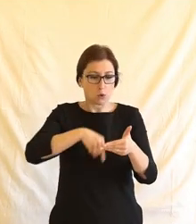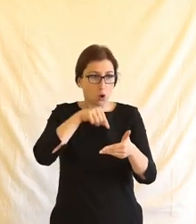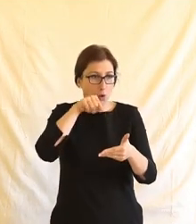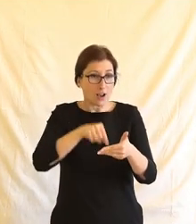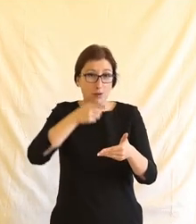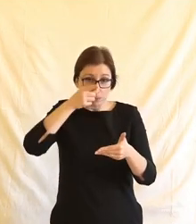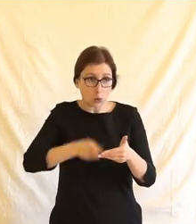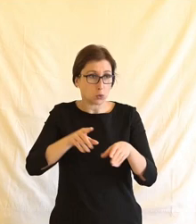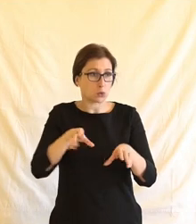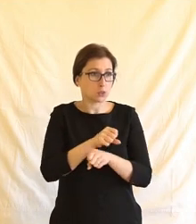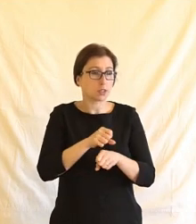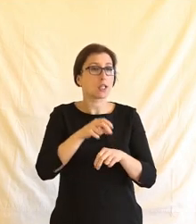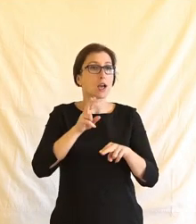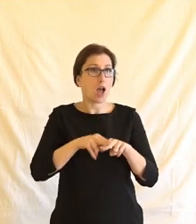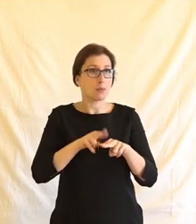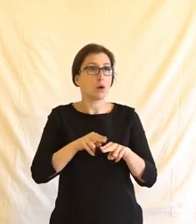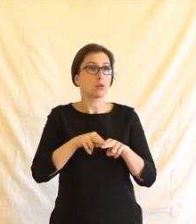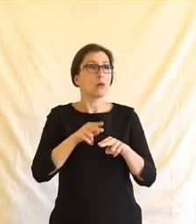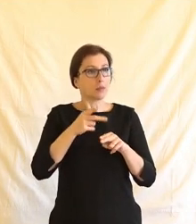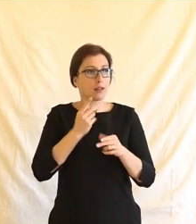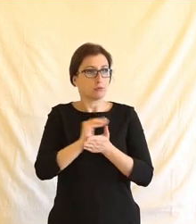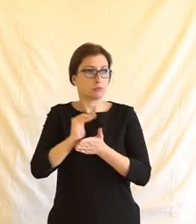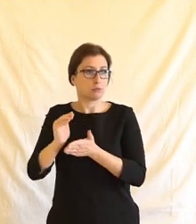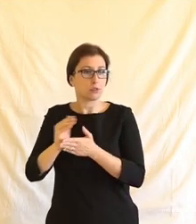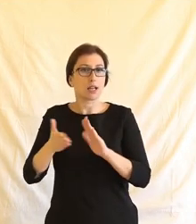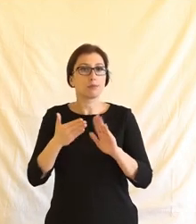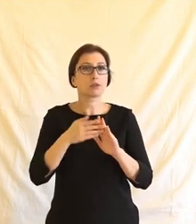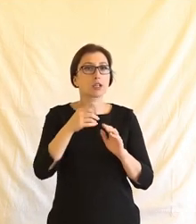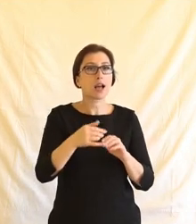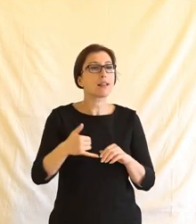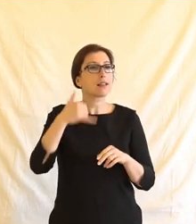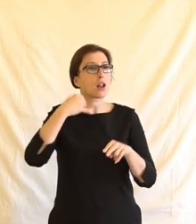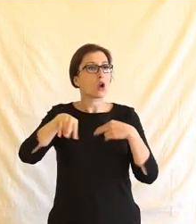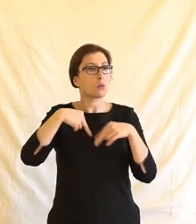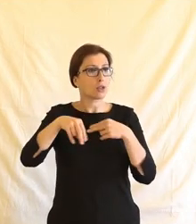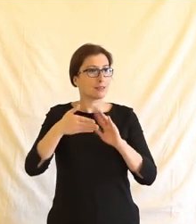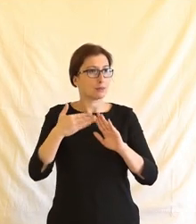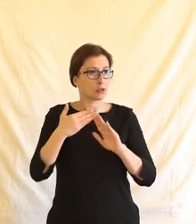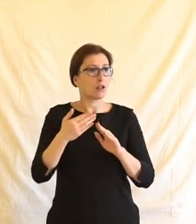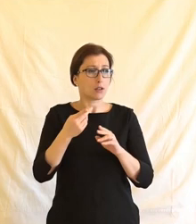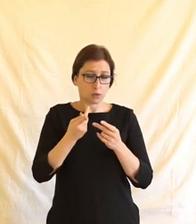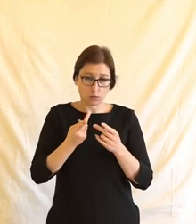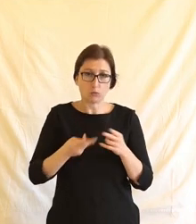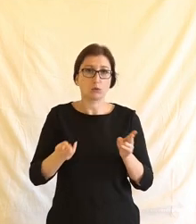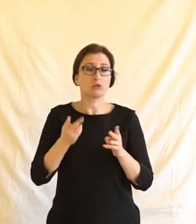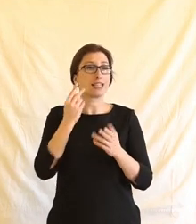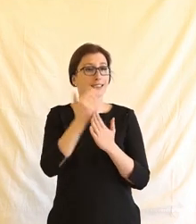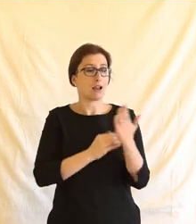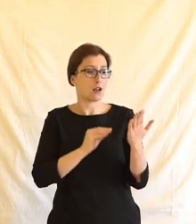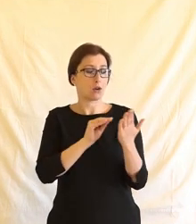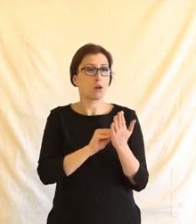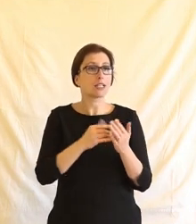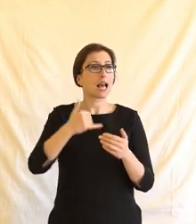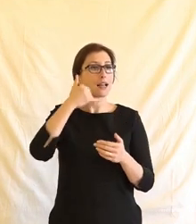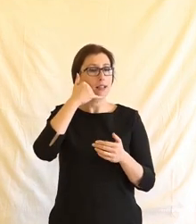Vidím pana radního tady našeho, takže třeba v telekomunikacích to tak je, že my máme v zákoně napsáno, že